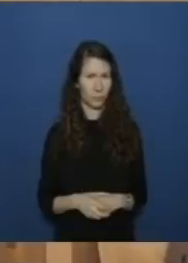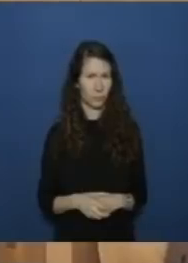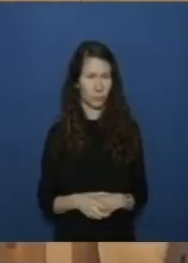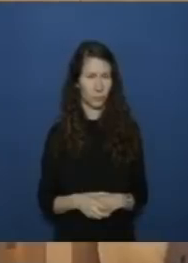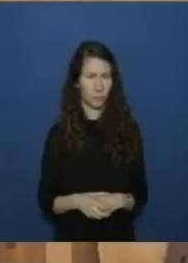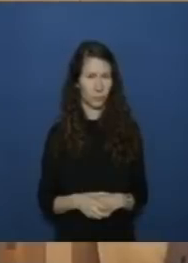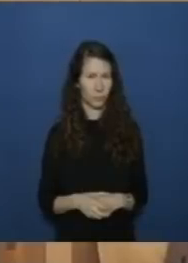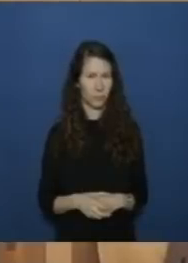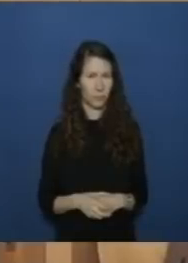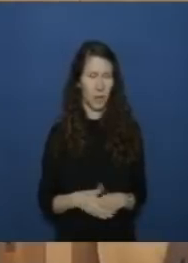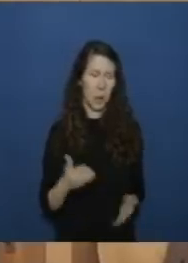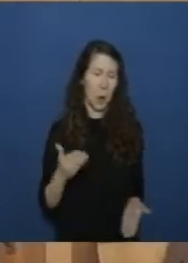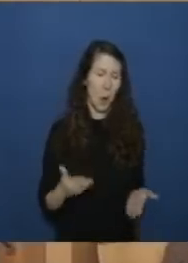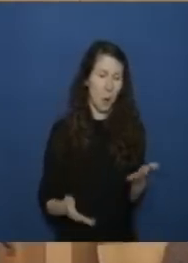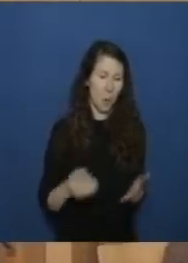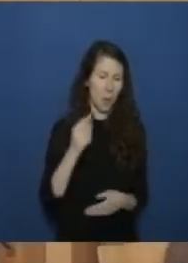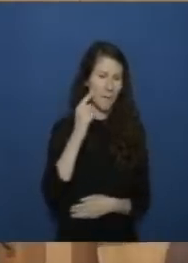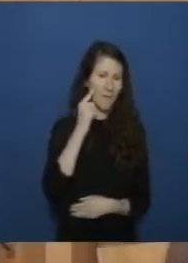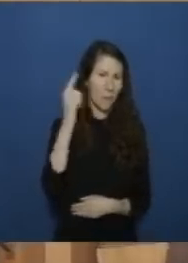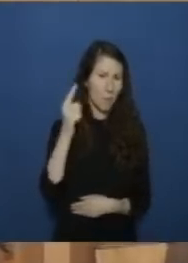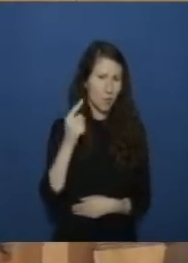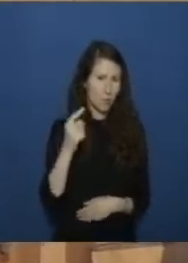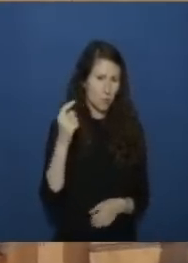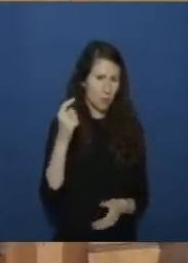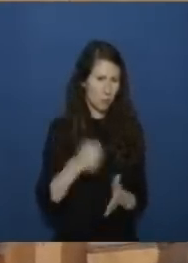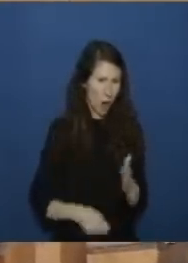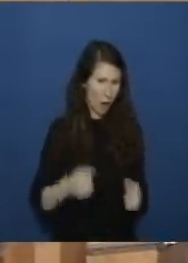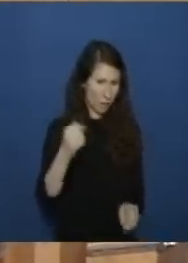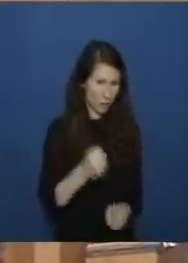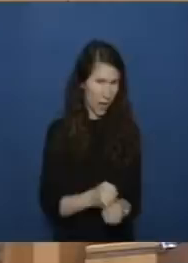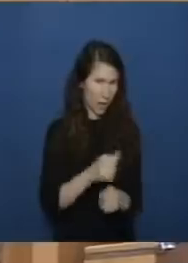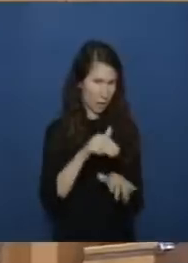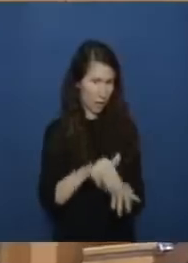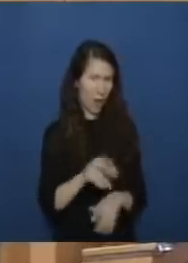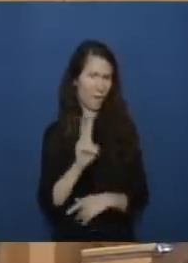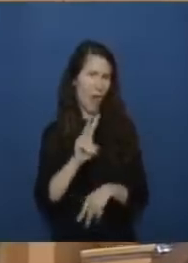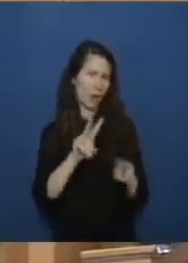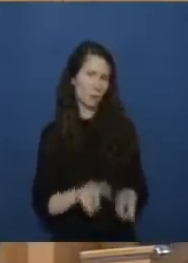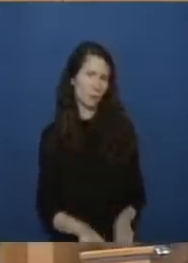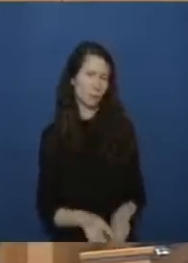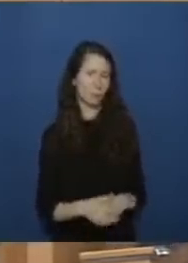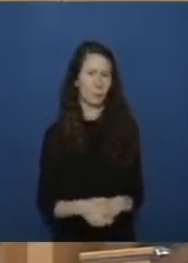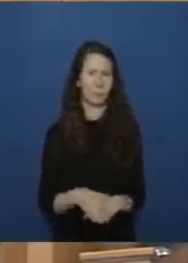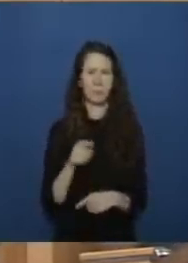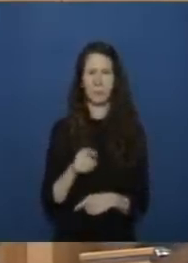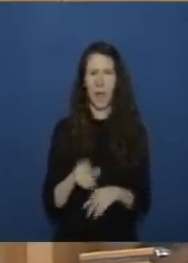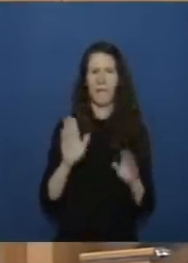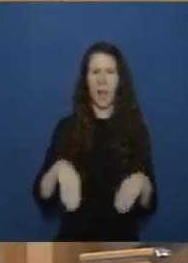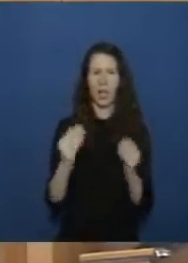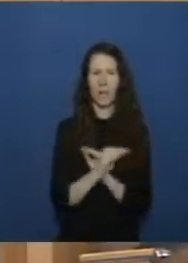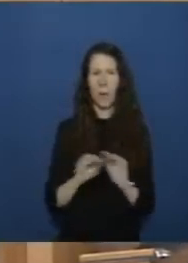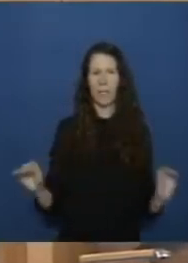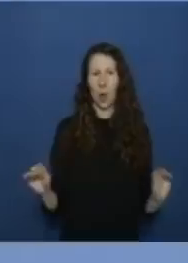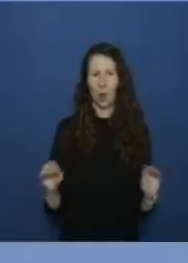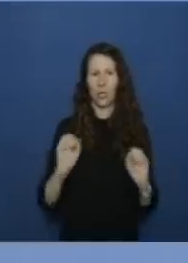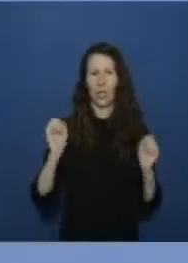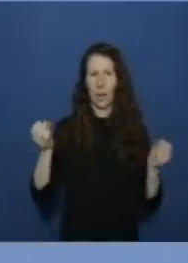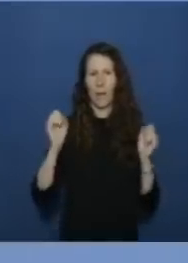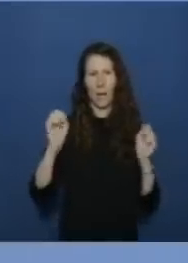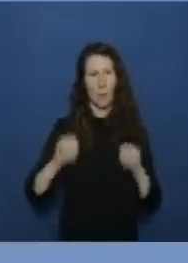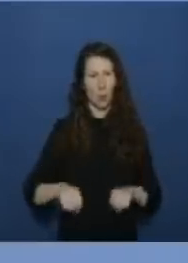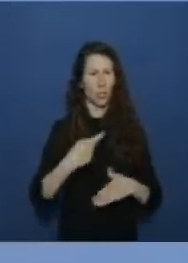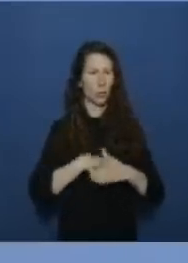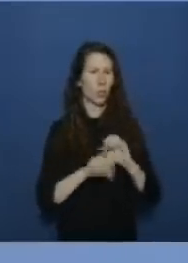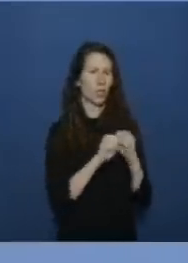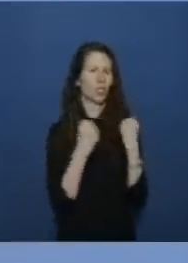einer straftag vorliegt und ob es anzeichen dafür gibt dass die desinformationskampagne staatlich gelenkt war